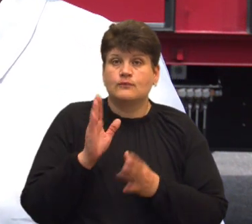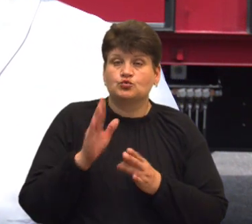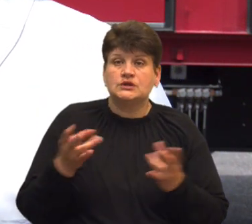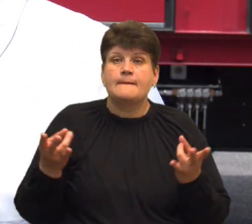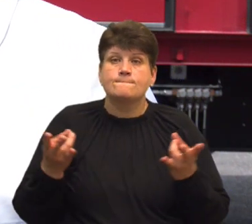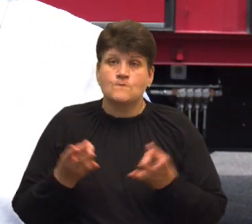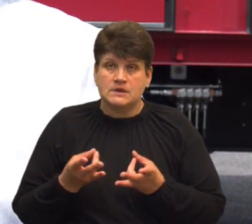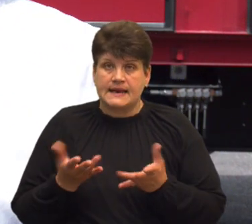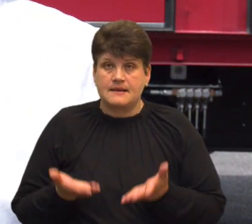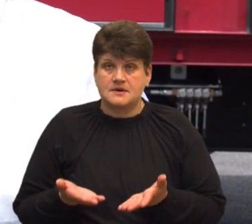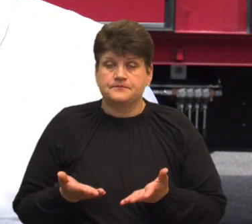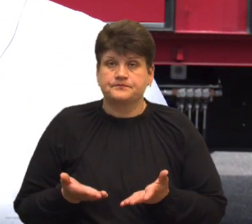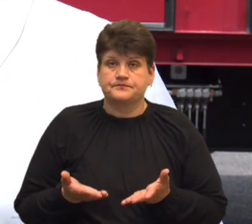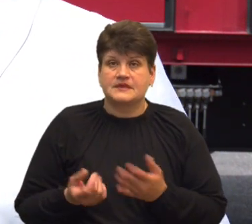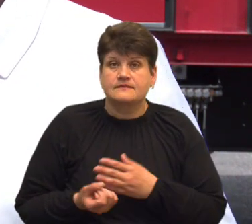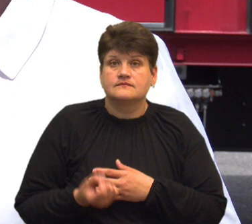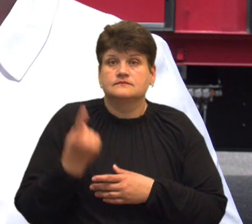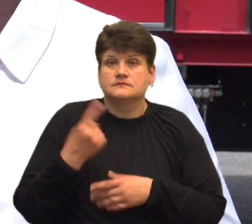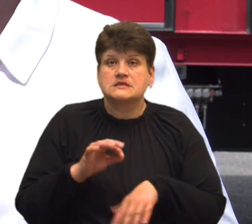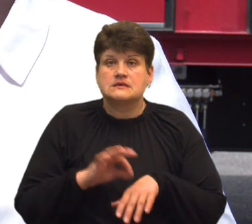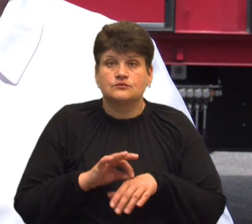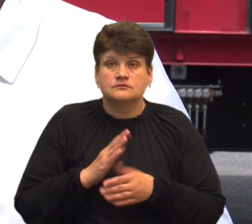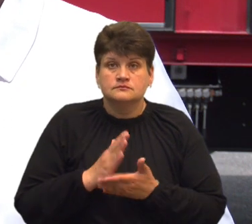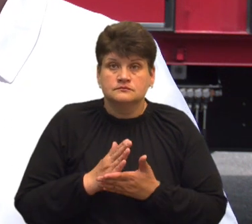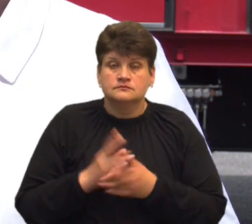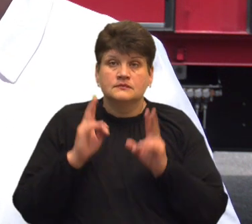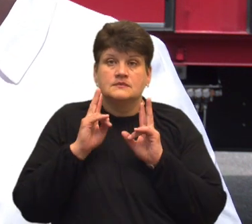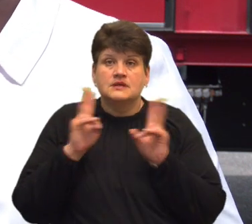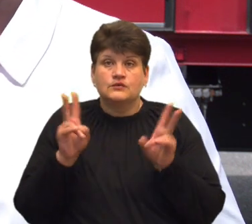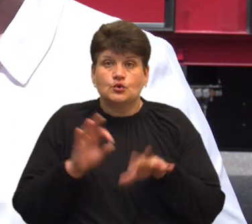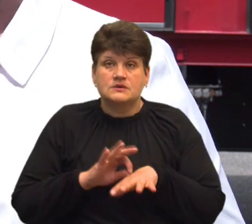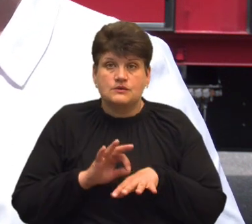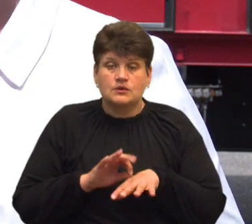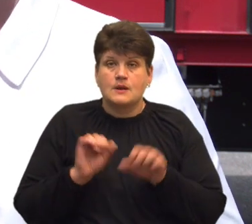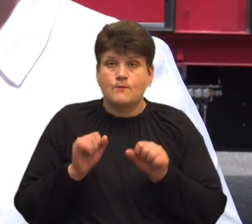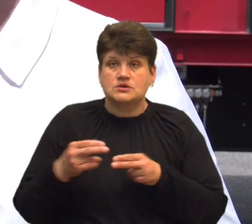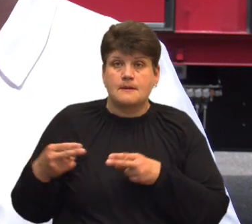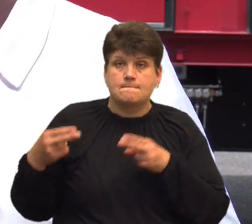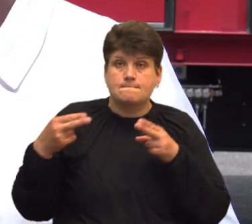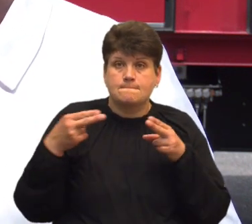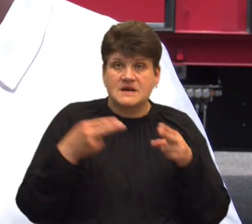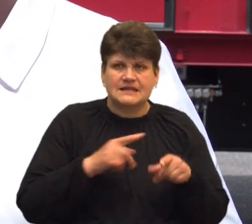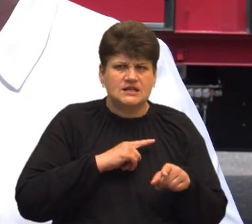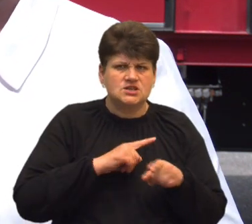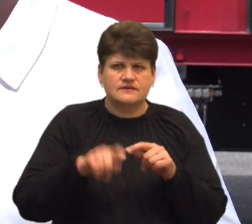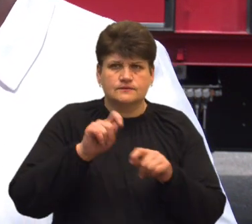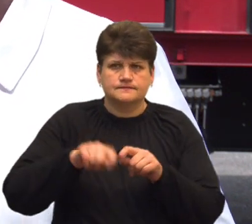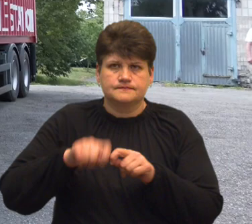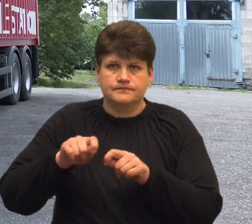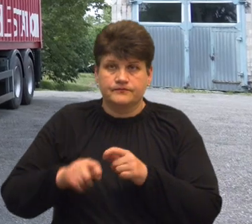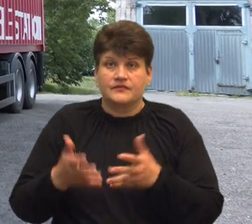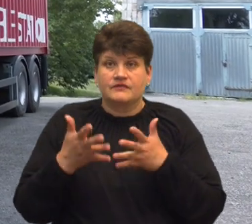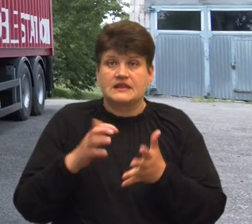буде спалах захворювання, де будуть невідомі захворювання, де можна приїхати з тест-системами і швидко протестувати і встановити